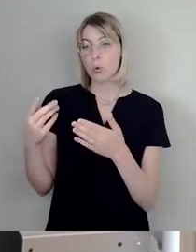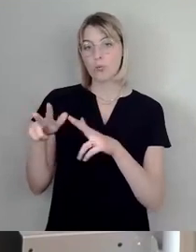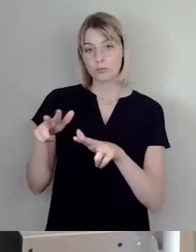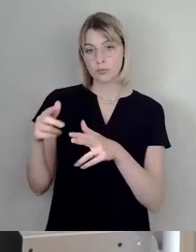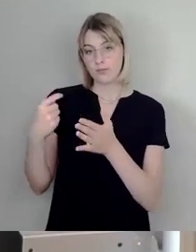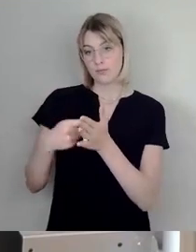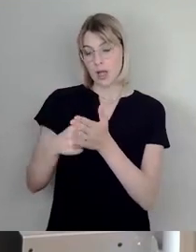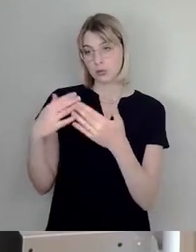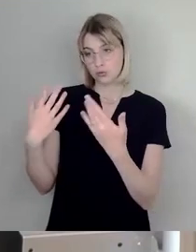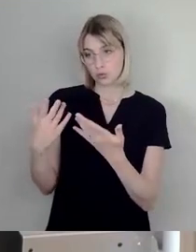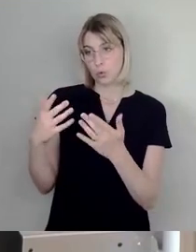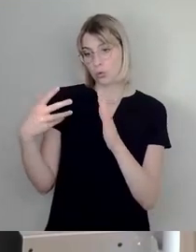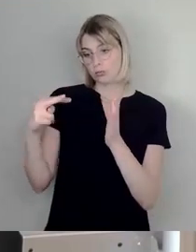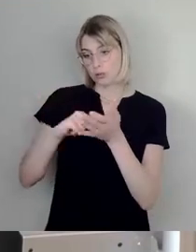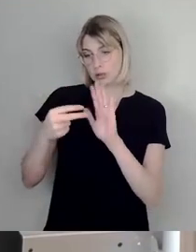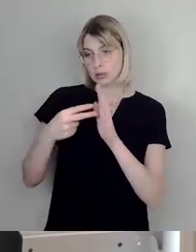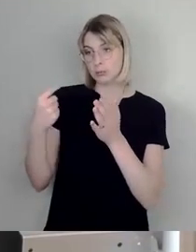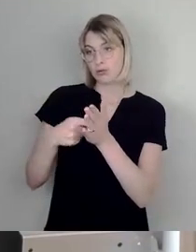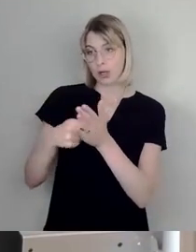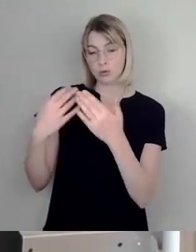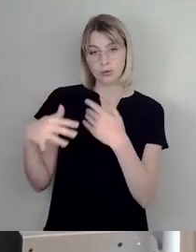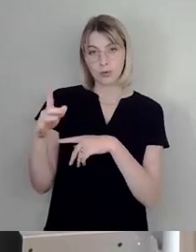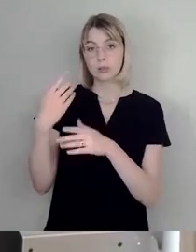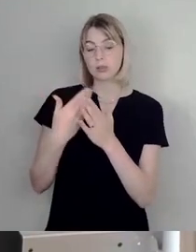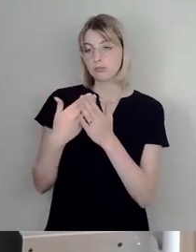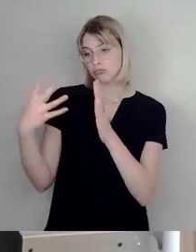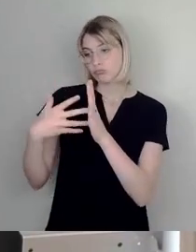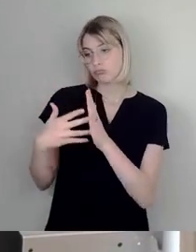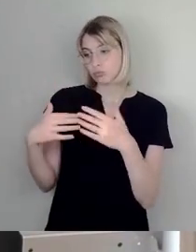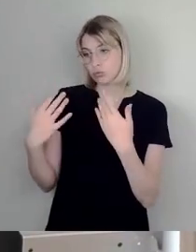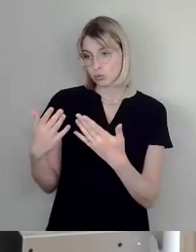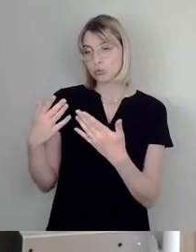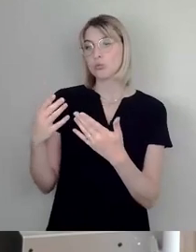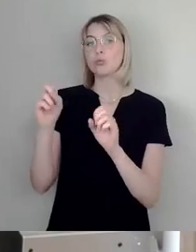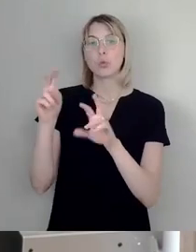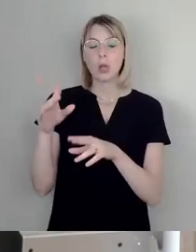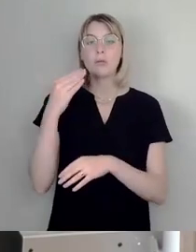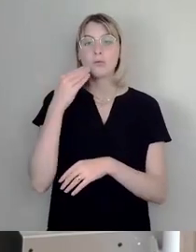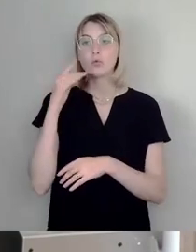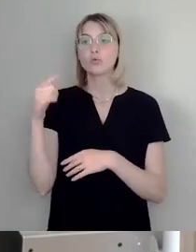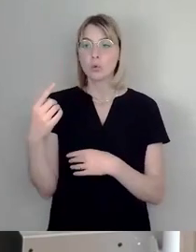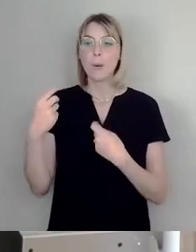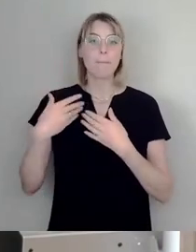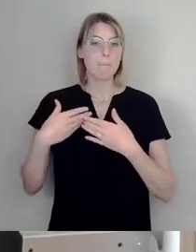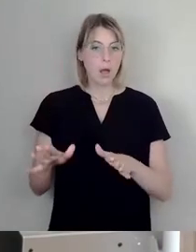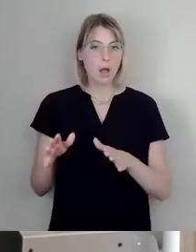technischen Bewertung, das sind diese Wohnungen wert und die Wohnung hat gesagt, ja, wir sind bereit zu diesem Verkauf, zu diesem Preis zu verkaufen.